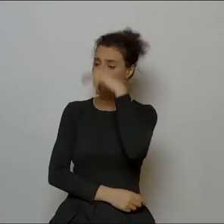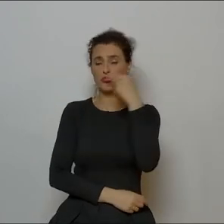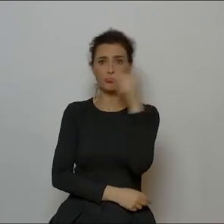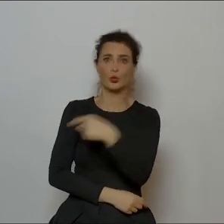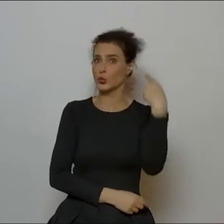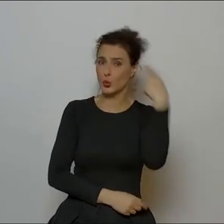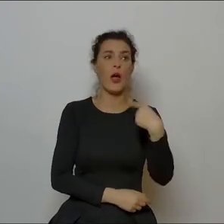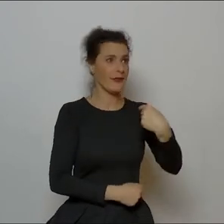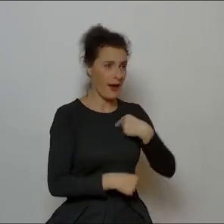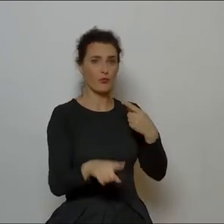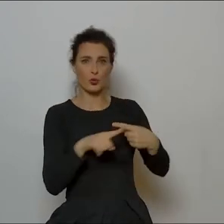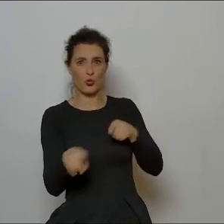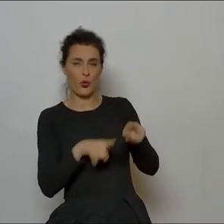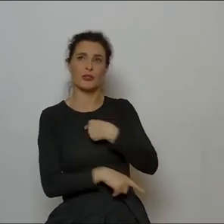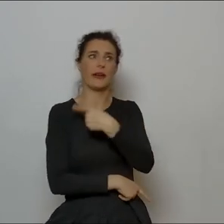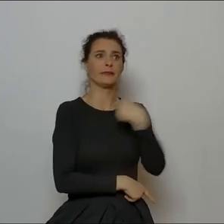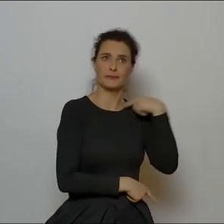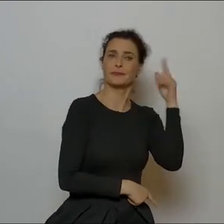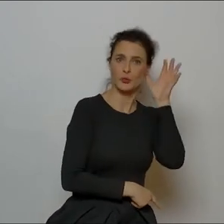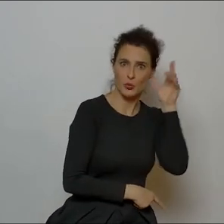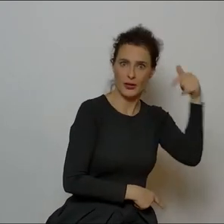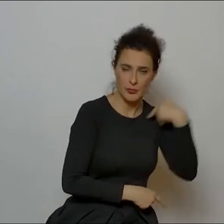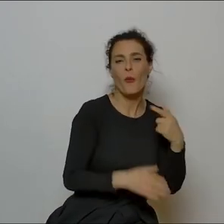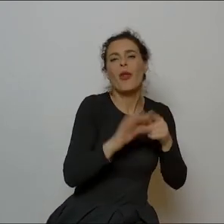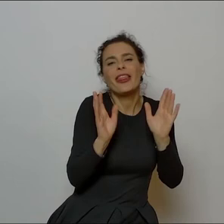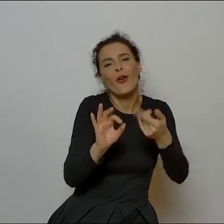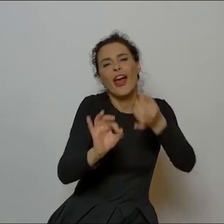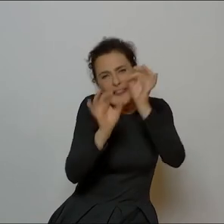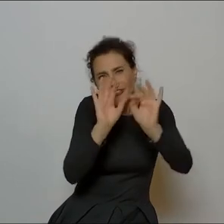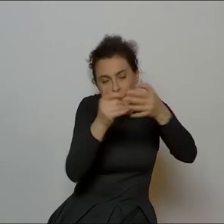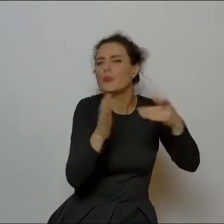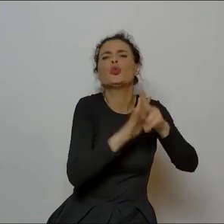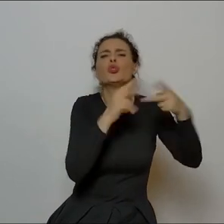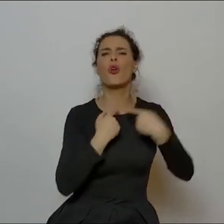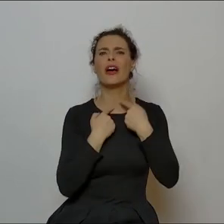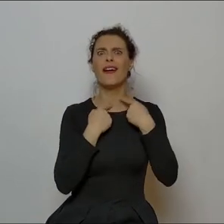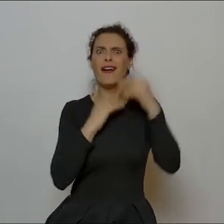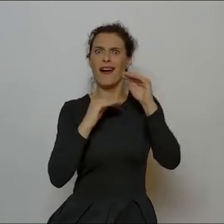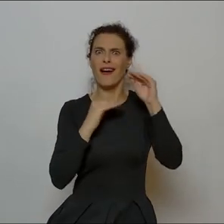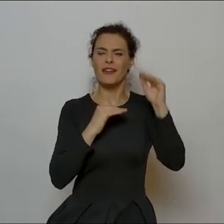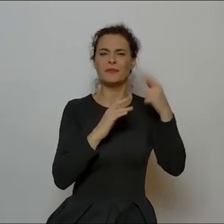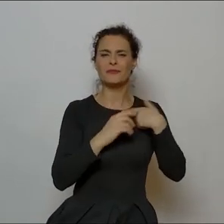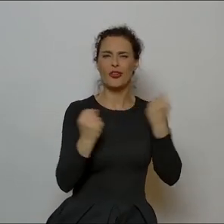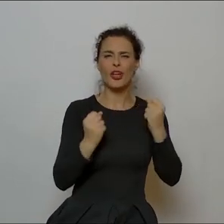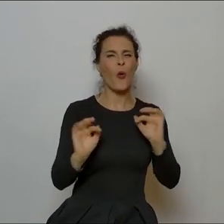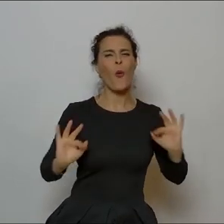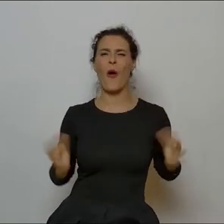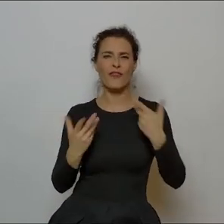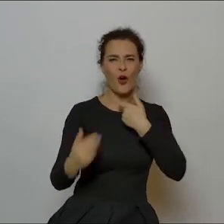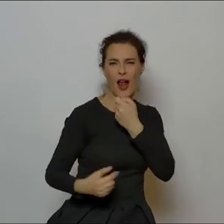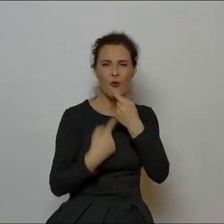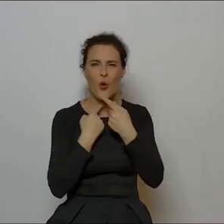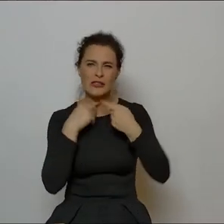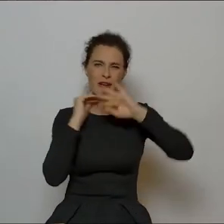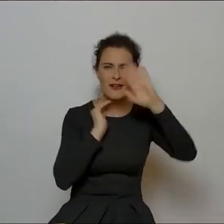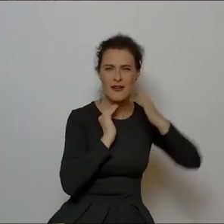Mniej mojej siostrze. to tak woli ścisłości właśnie, że on tę swoją wrodzoną łatwość operowania